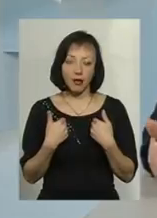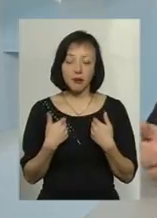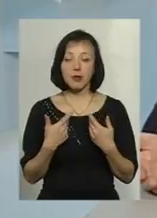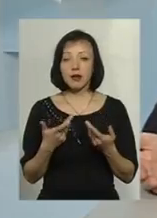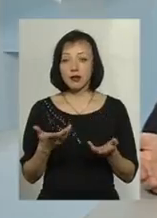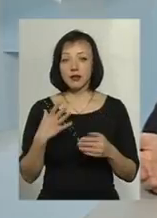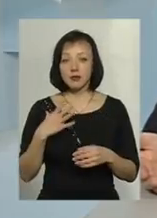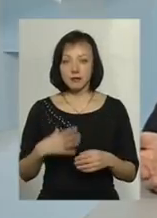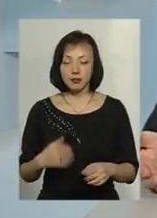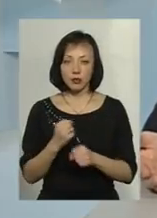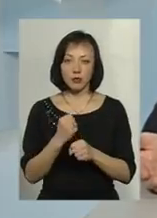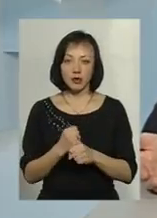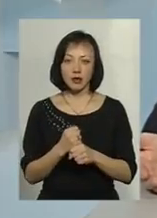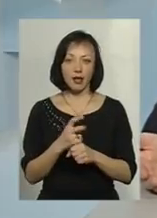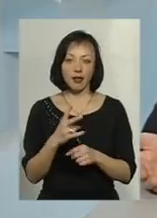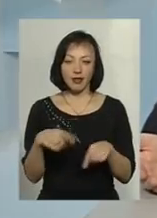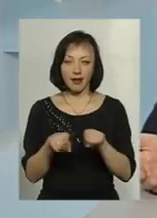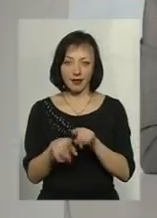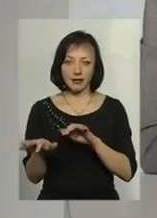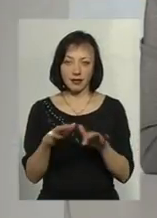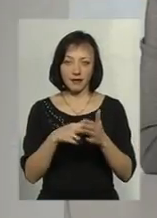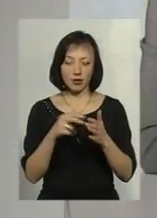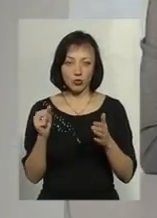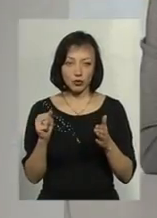нам приходиться вдаватися до непопулярних дій.